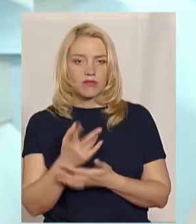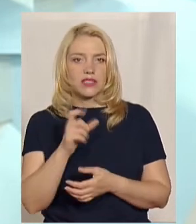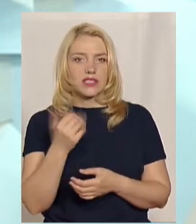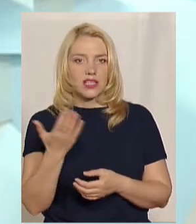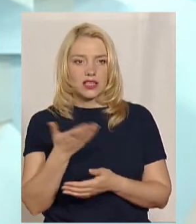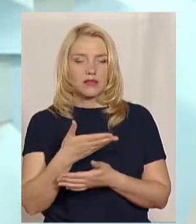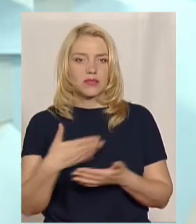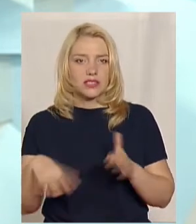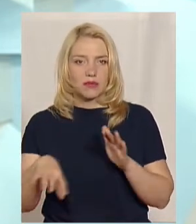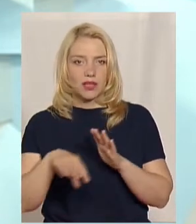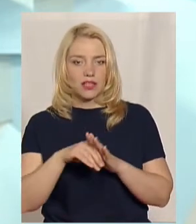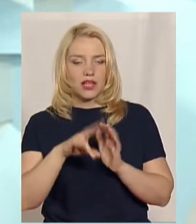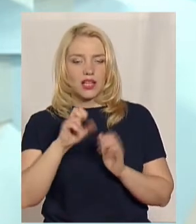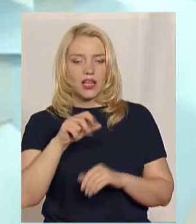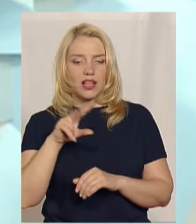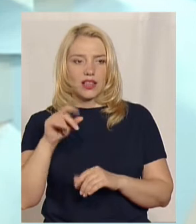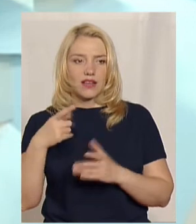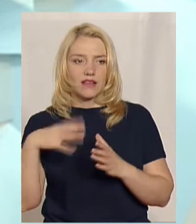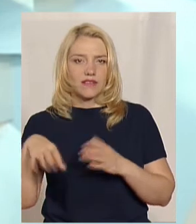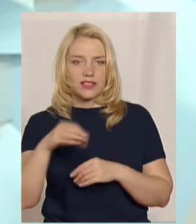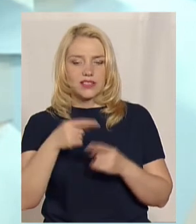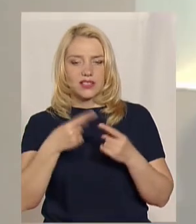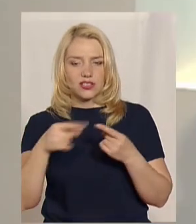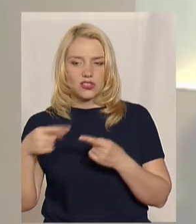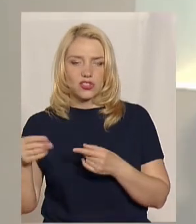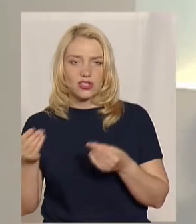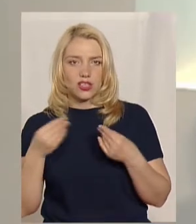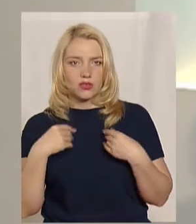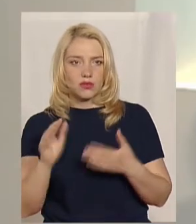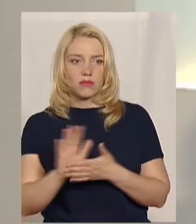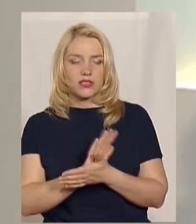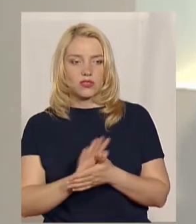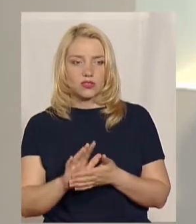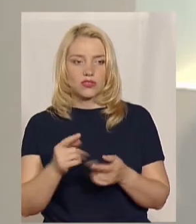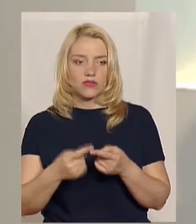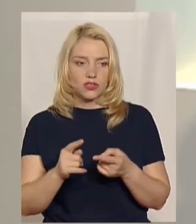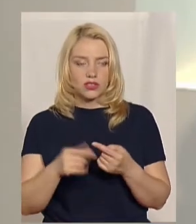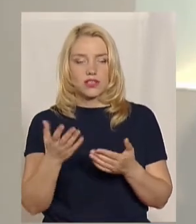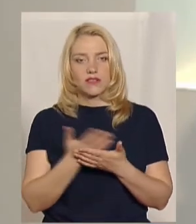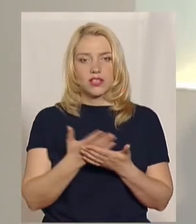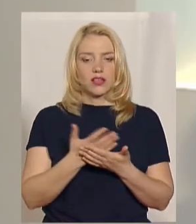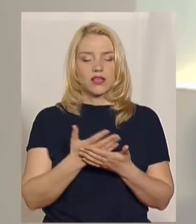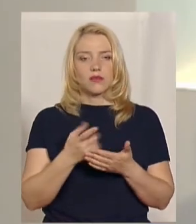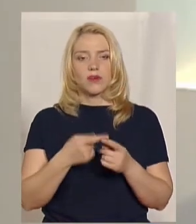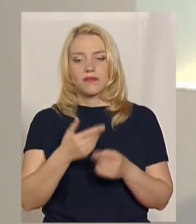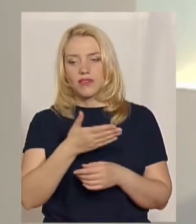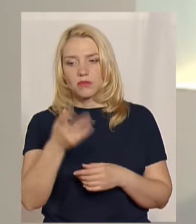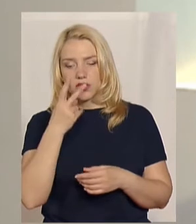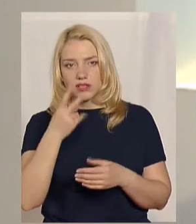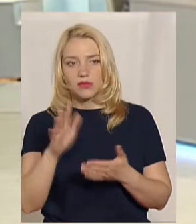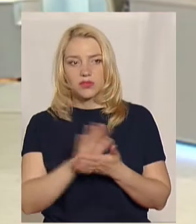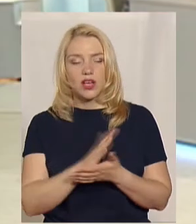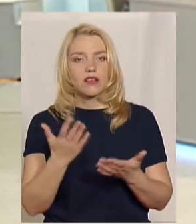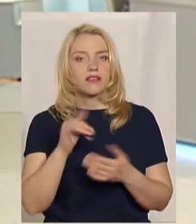заплатили, але всі інші нам давить безкоштовно. І ці фільми ви безкоштовно показували. А які там